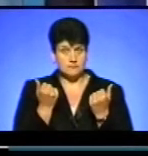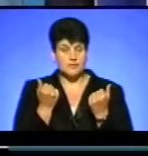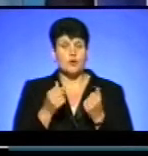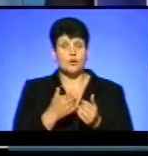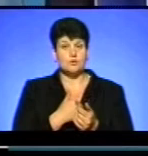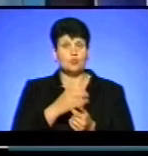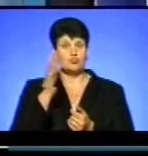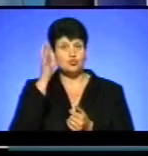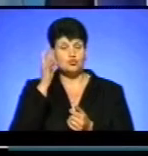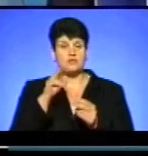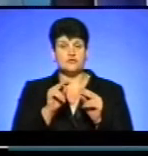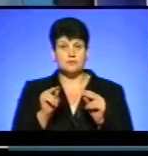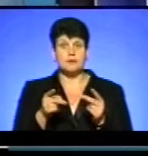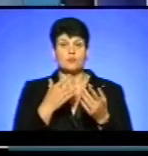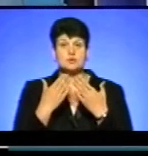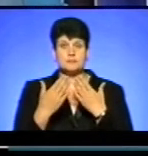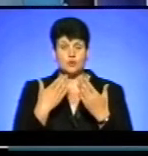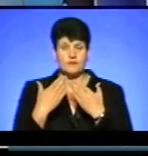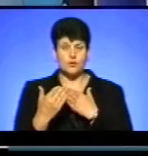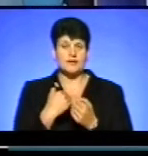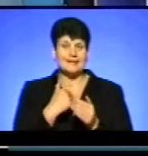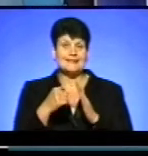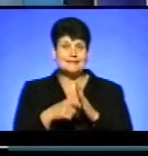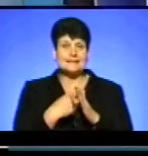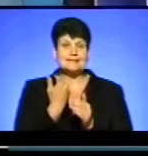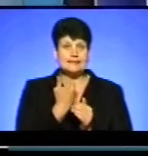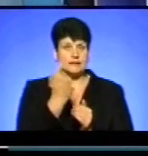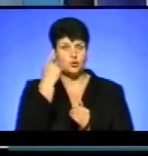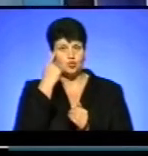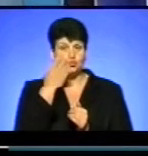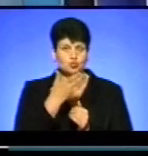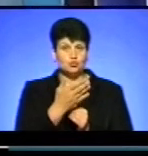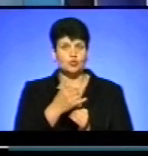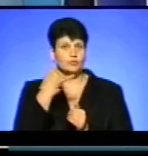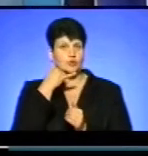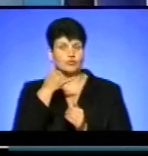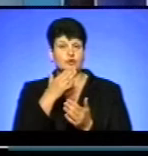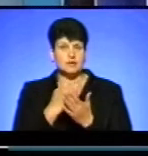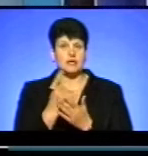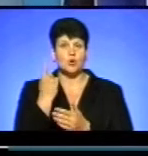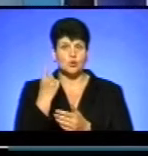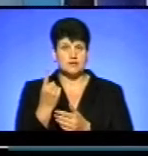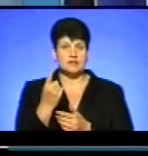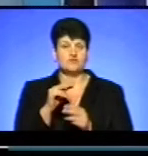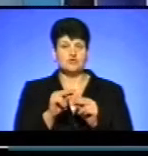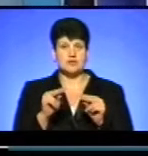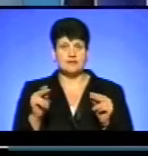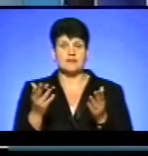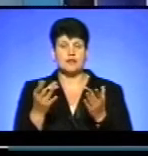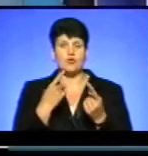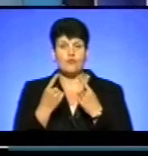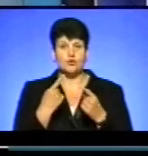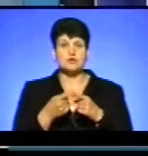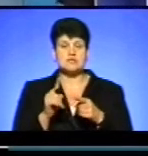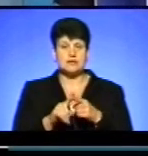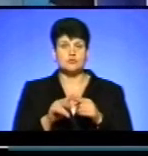послухали вчителя, ми з ним поспілкувалися, хотіли дізнатися їхню думку. І, зокрема, в нас телефоном є один з вчителів, який говорить, що